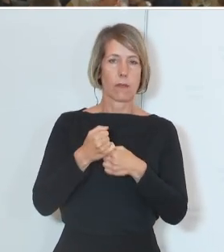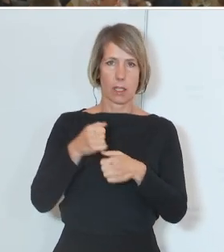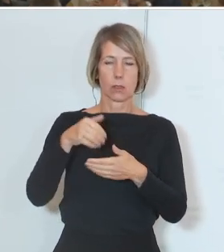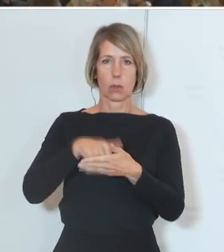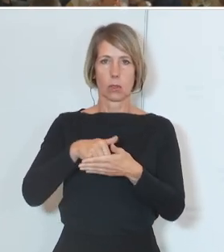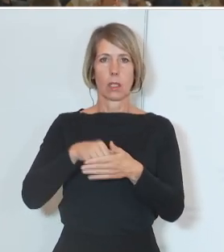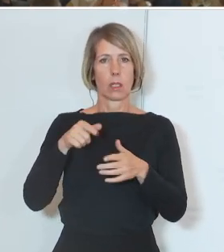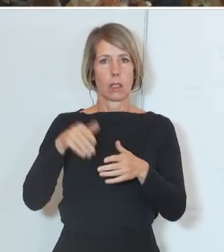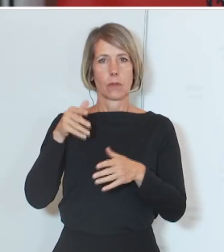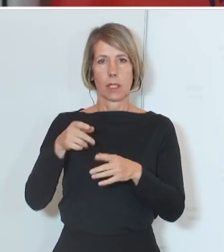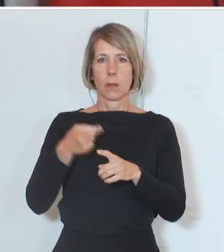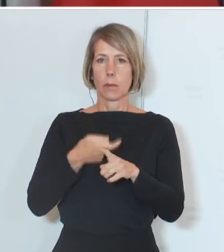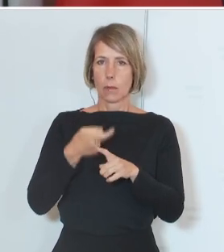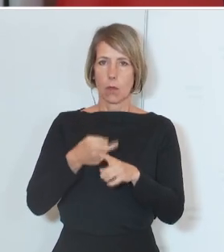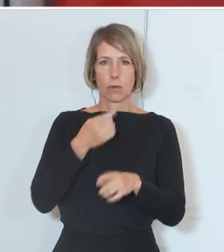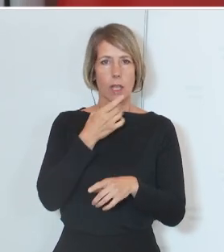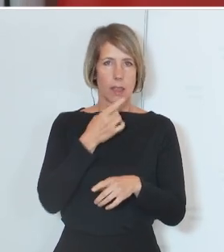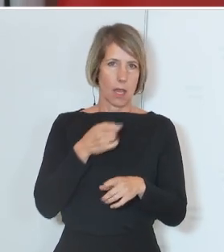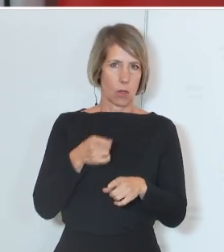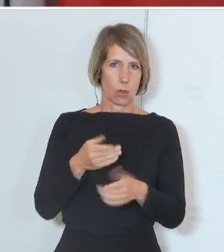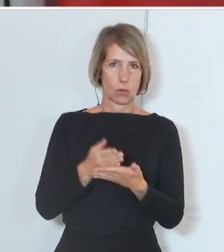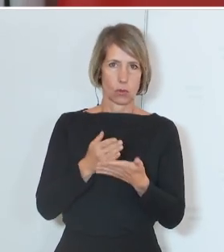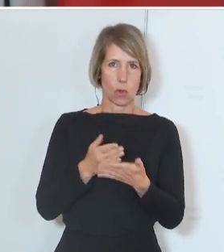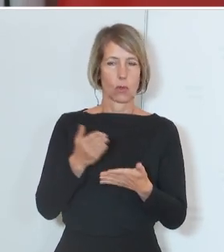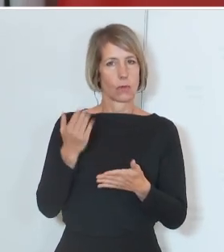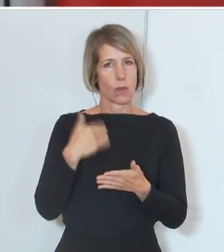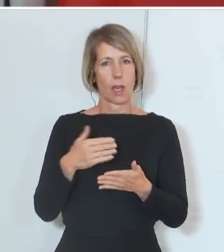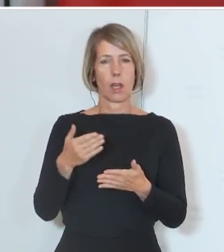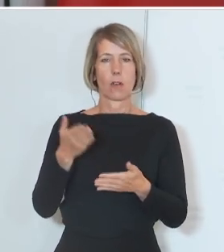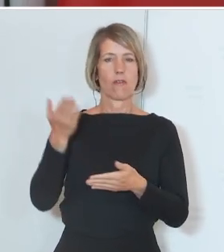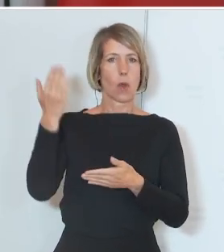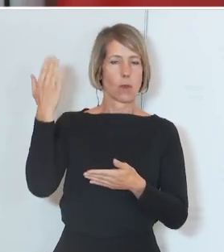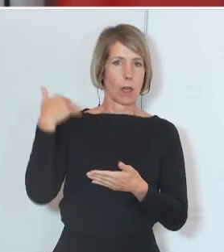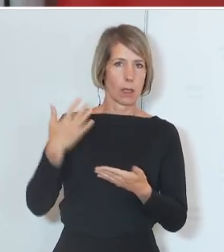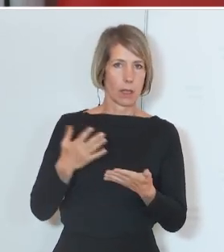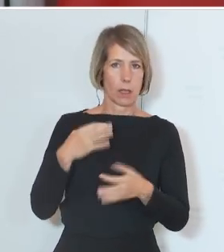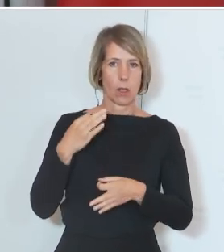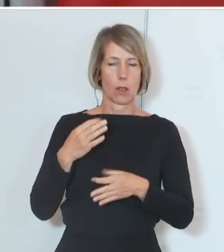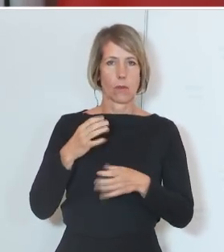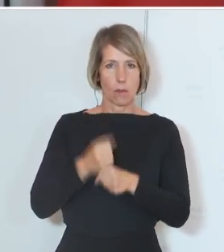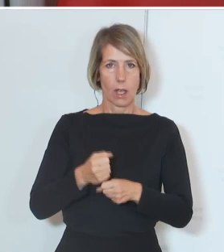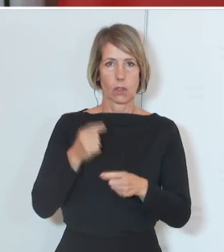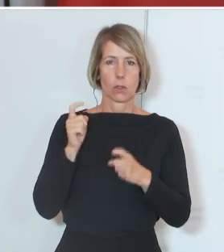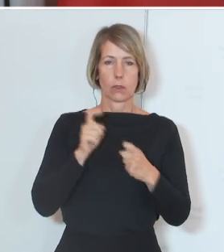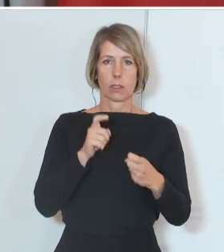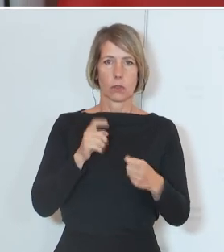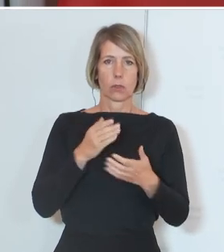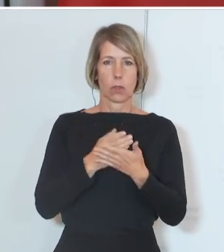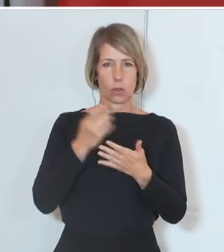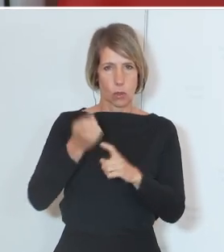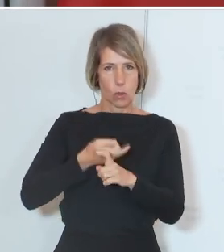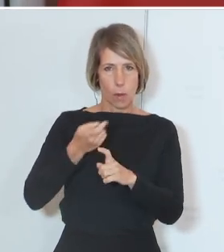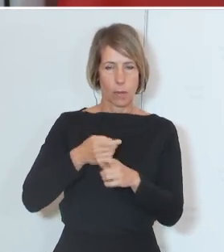geprüft werden. Ich darf auch darauf hinweisen, dass das ja schon Gegenstand von Prüfungen war in früheren, groß angelegten Verfassungsdiskussionen und dass es hier